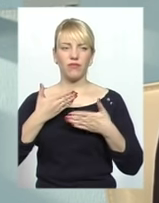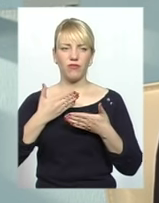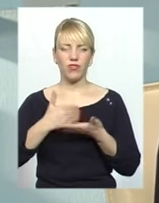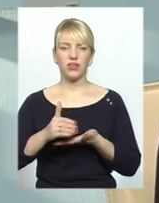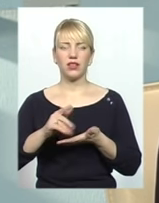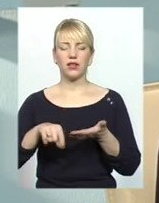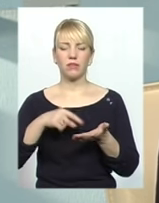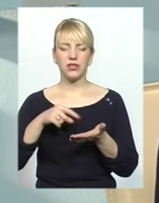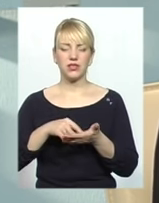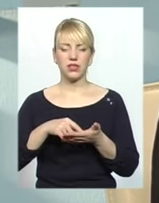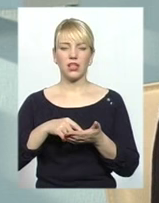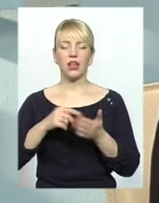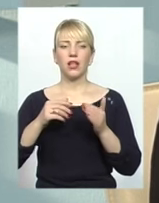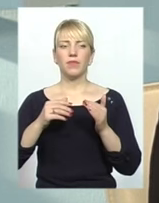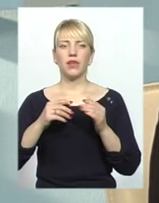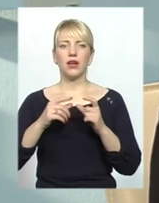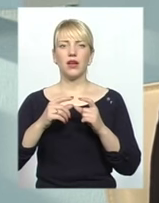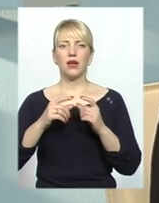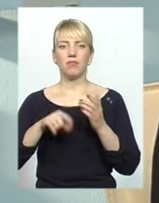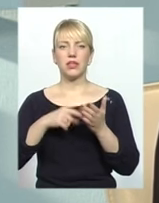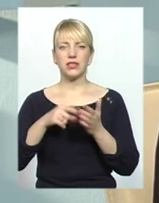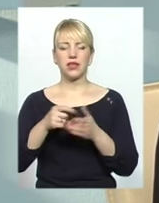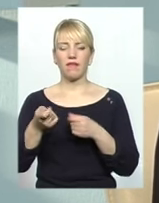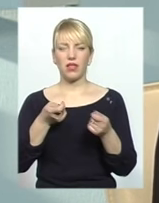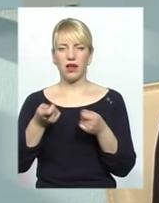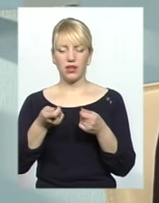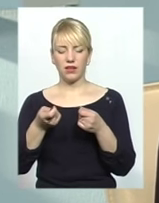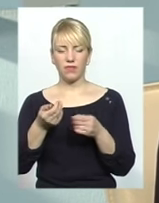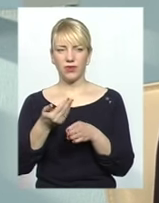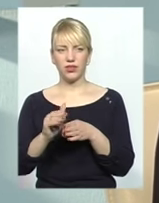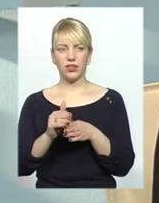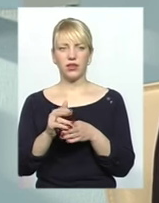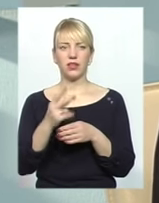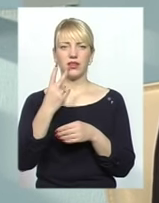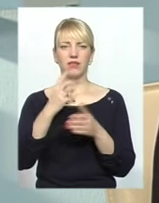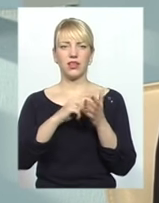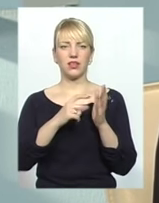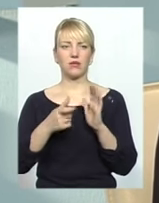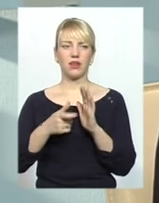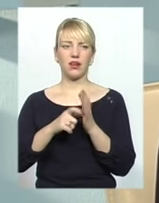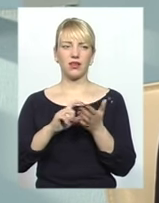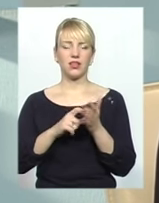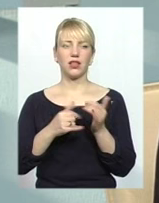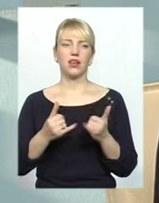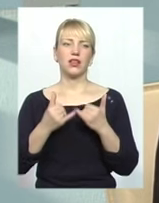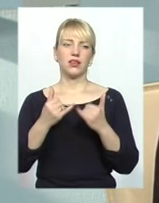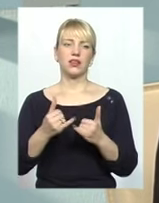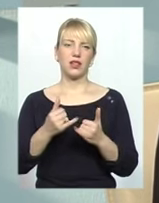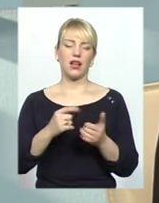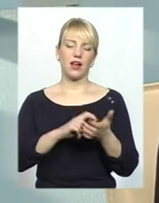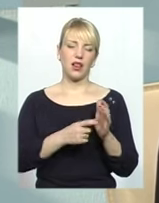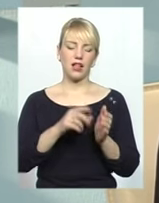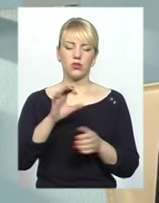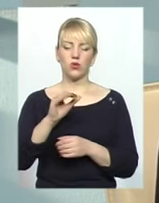комунальне господарство за сприянням міської ради. Це, ну, дві кімнатки для класу і для